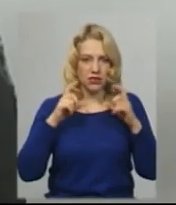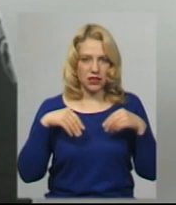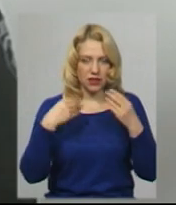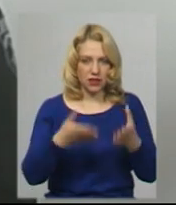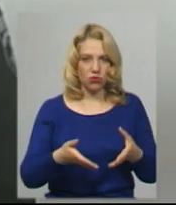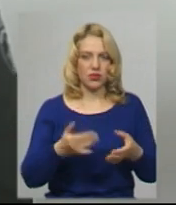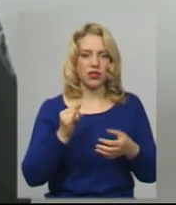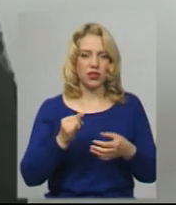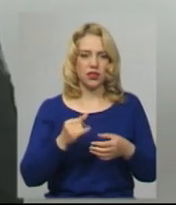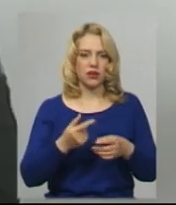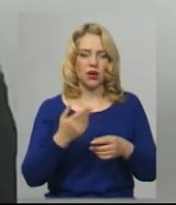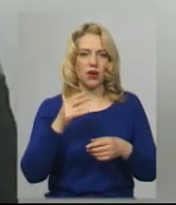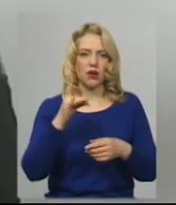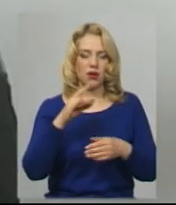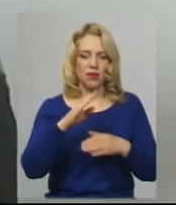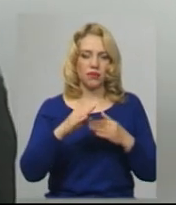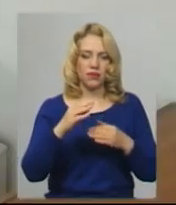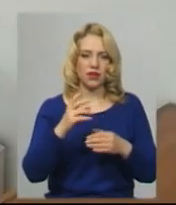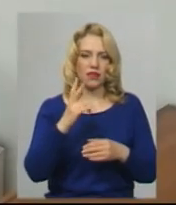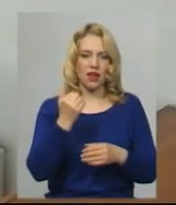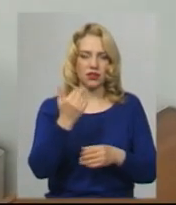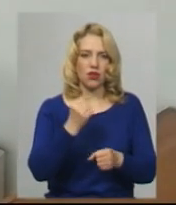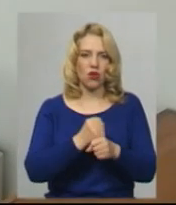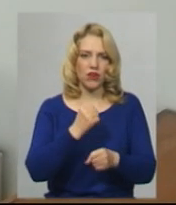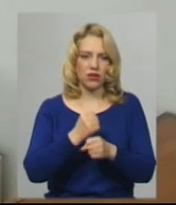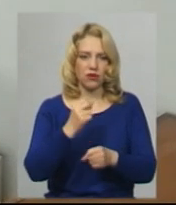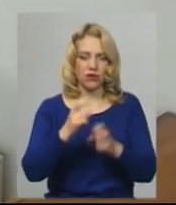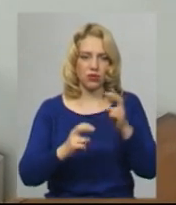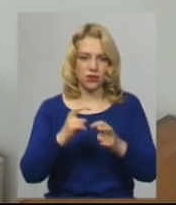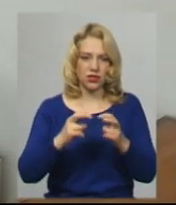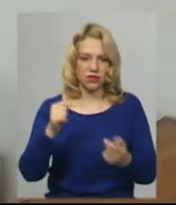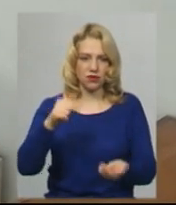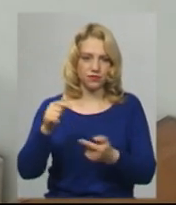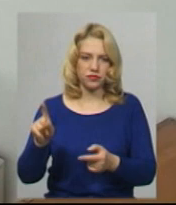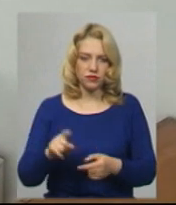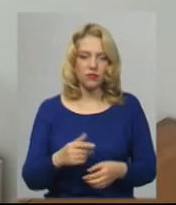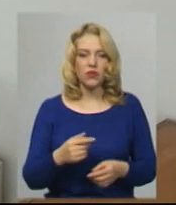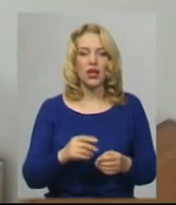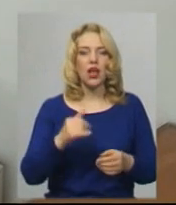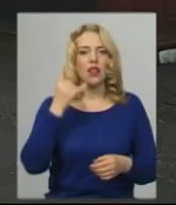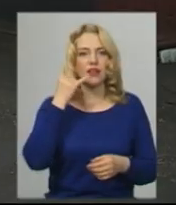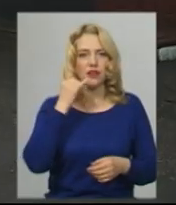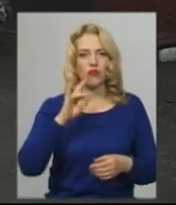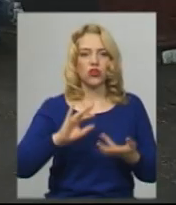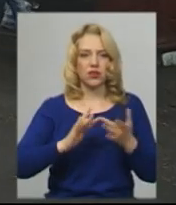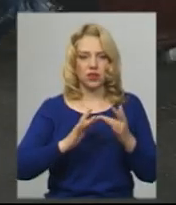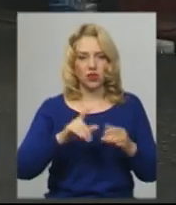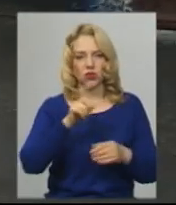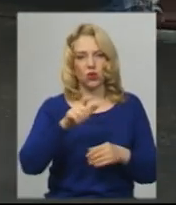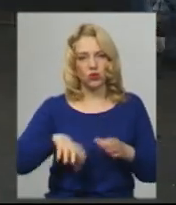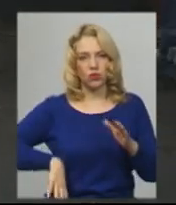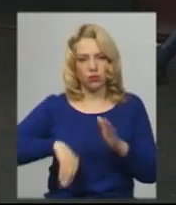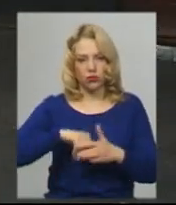роду діяльності їхньої роботи на виробництві. Окрім телефону та інтернету, за які в'язням треба платити, вони зараз отримують